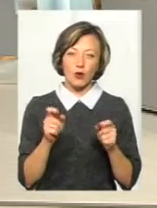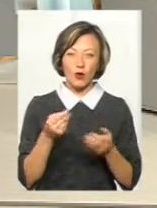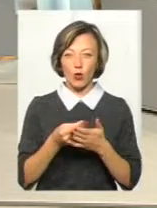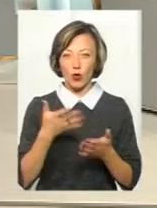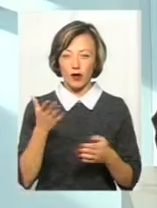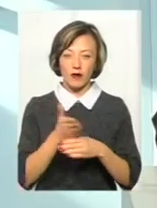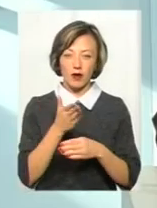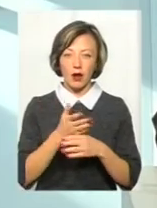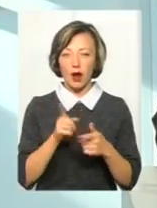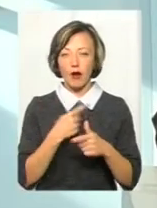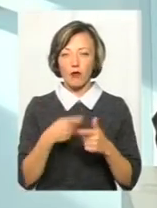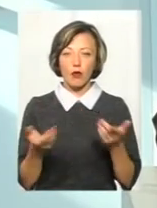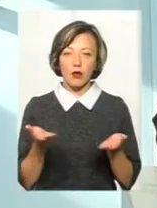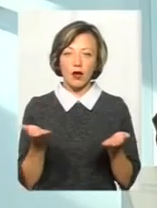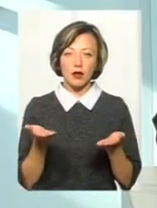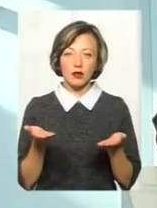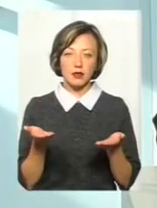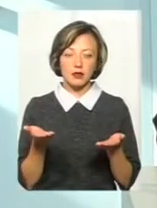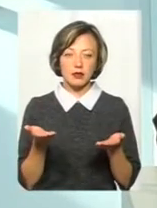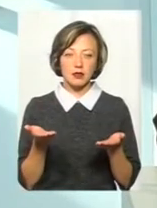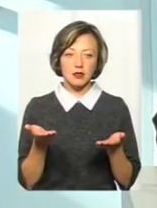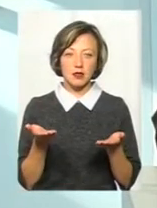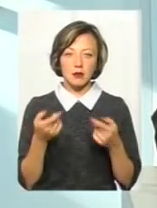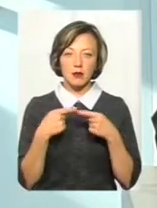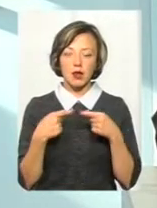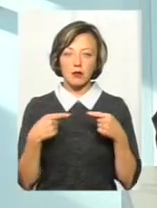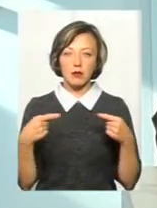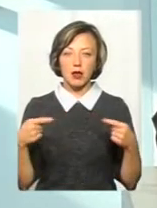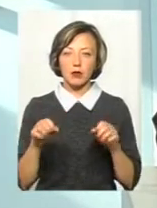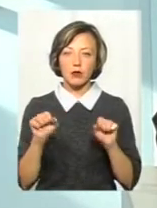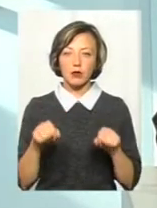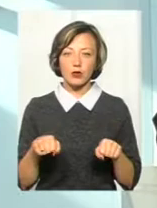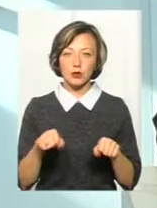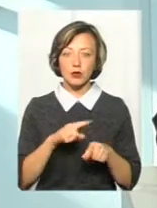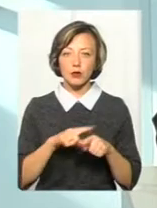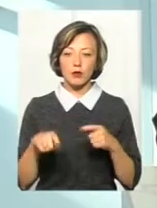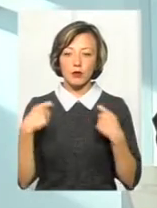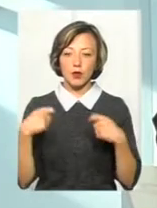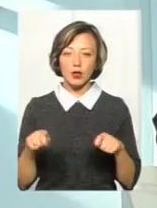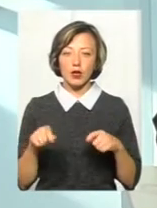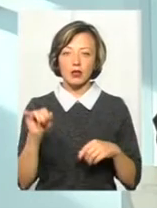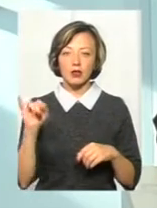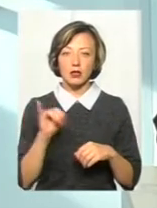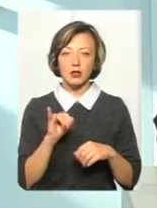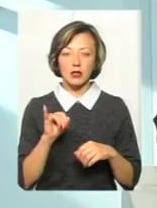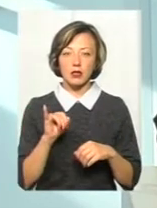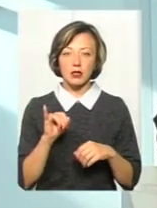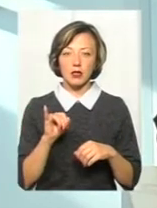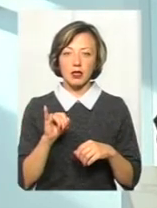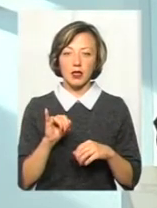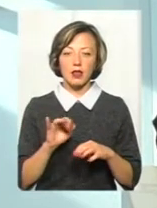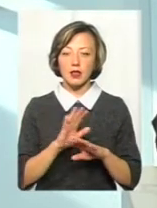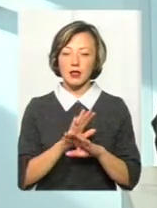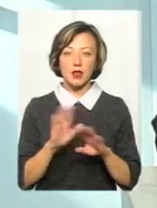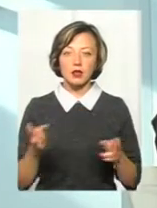або якісь такі предмети, які можна бігом збути, продати і не залишається ніяких